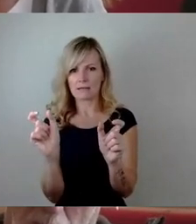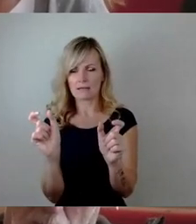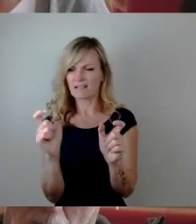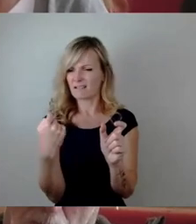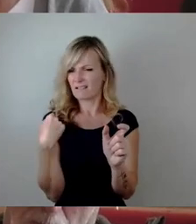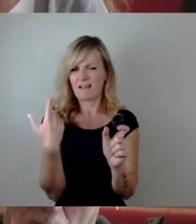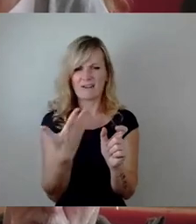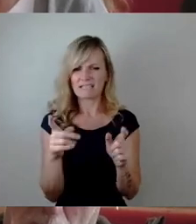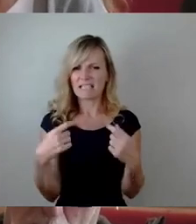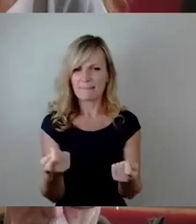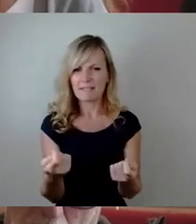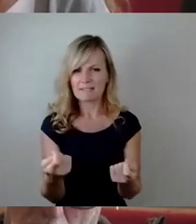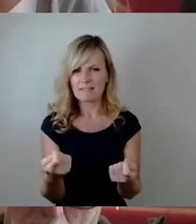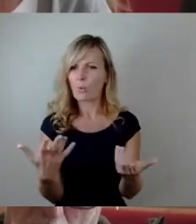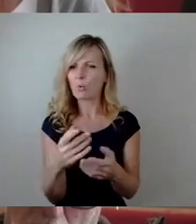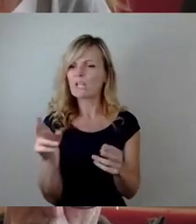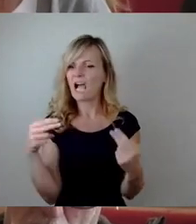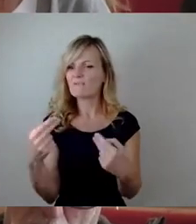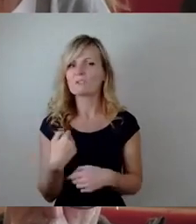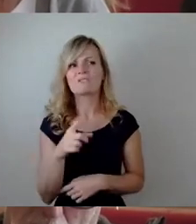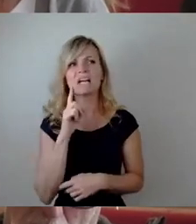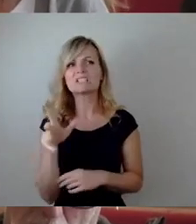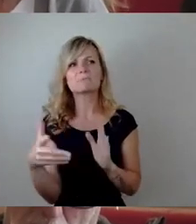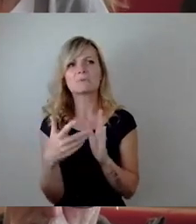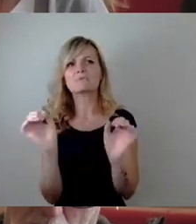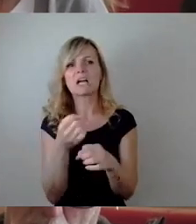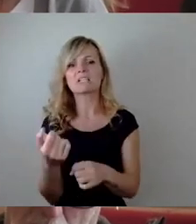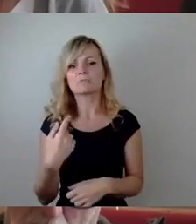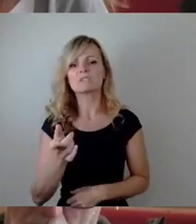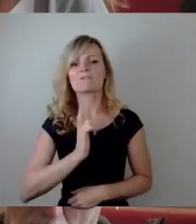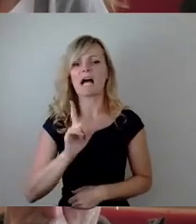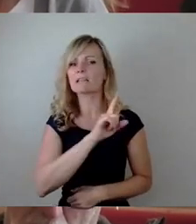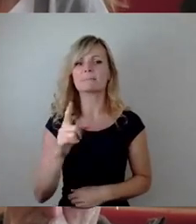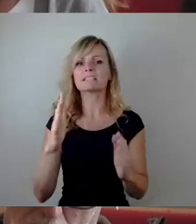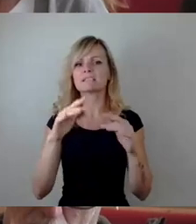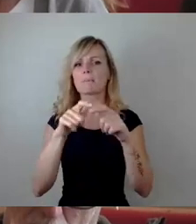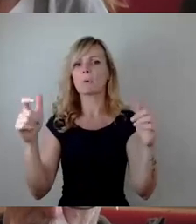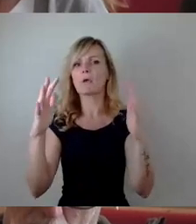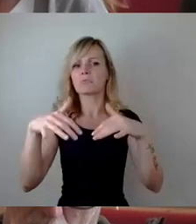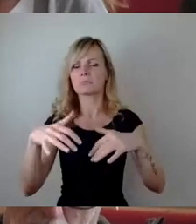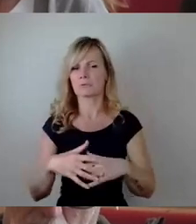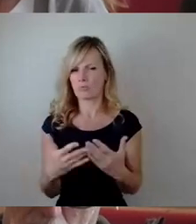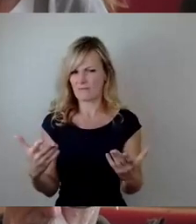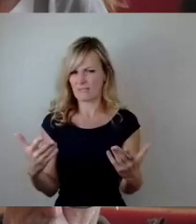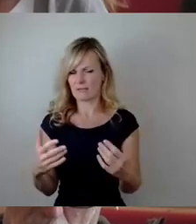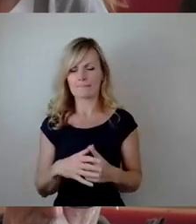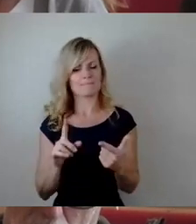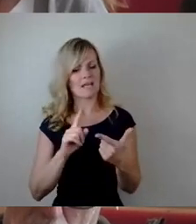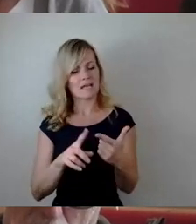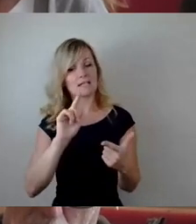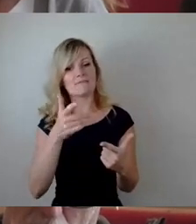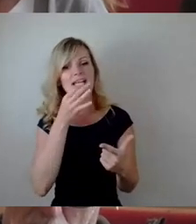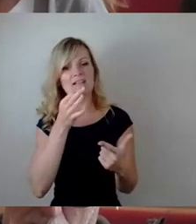Antwort bekommen, wir können das nicht prüfen, wir wissen nichts, wir müssen einfach darauf warten, bis die Brücke einfällt. Zweite Frage, gibt es eine Möglichkeit,